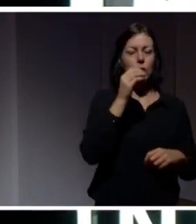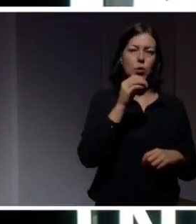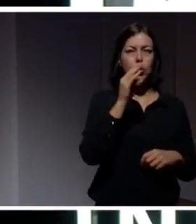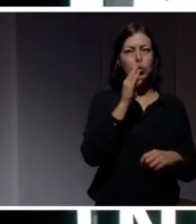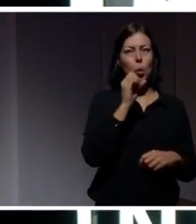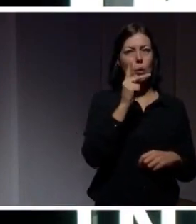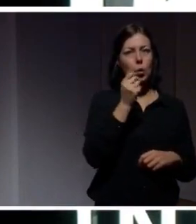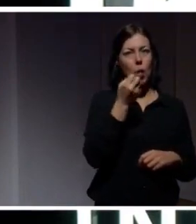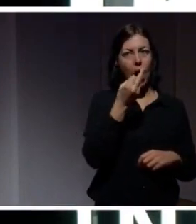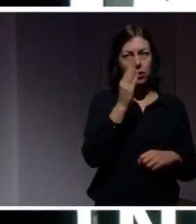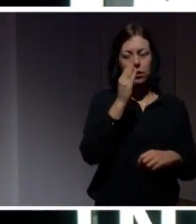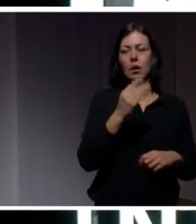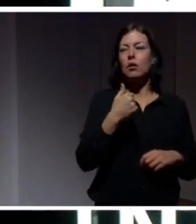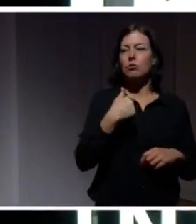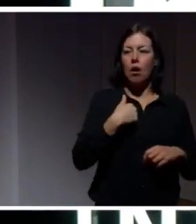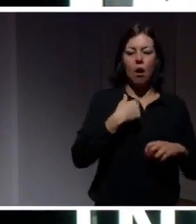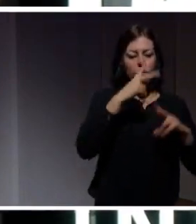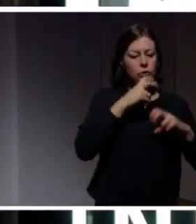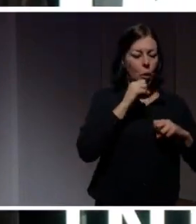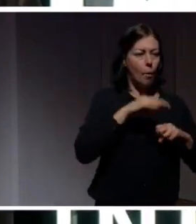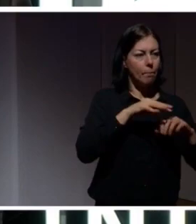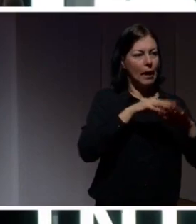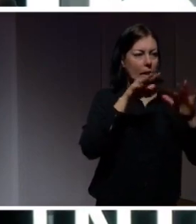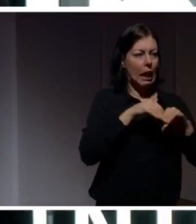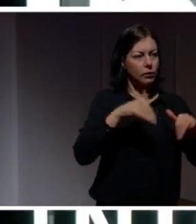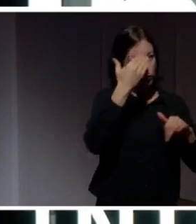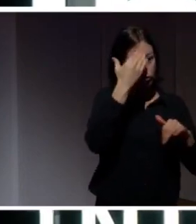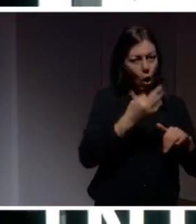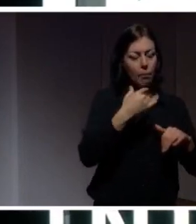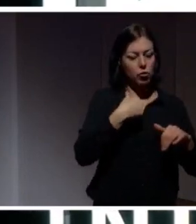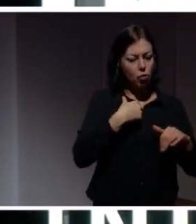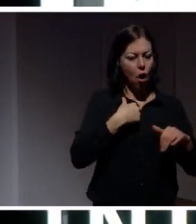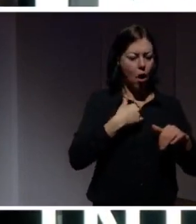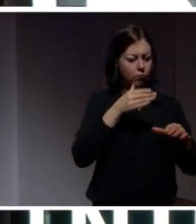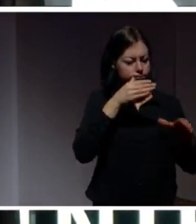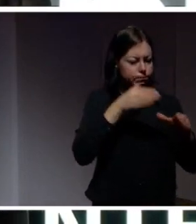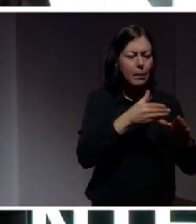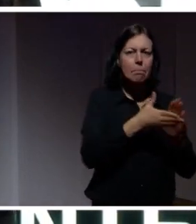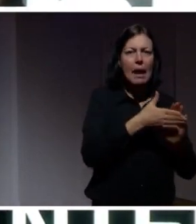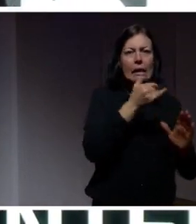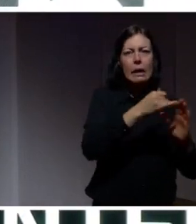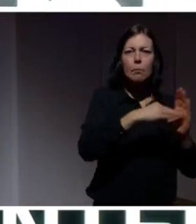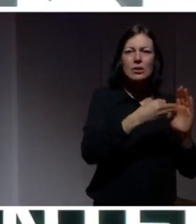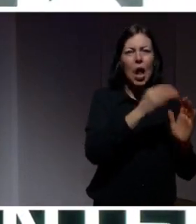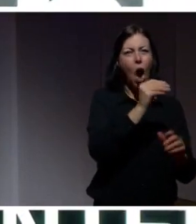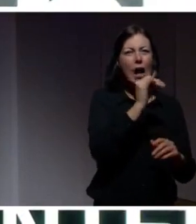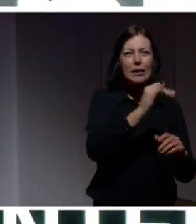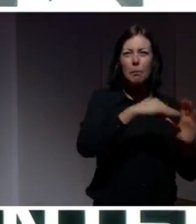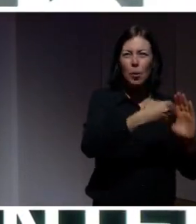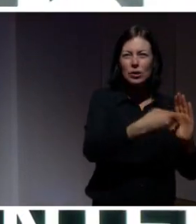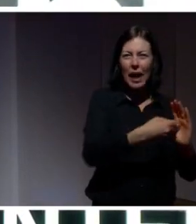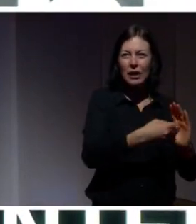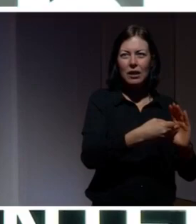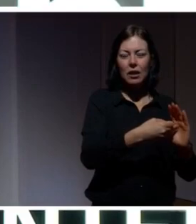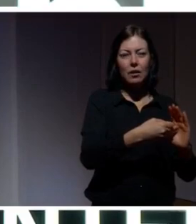datasystemvetenskap och höll på med AI. Jag var engagerad i AI-projekt och forskade på intelligenta agenter. Och vi